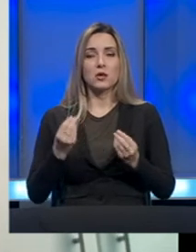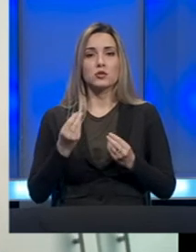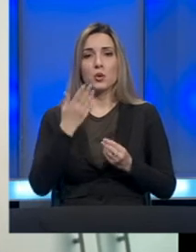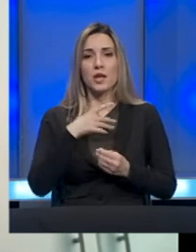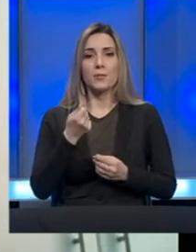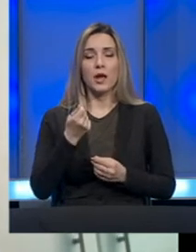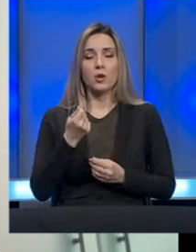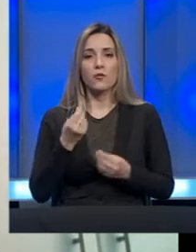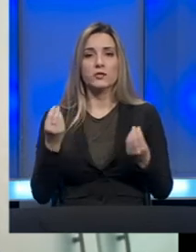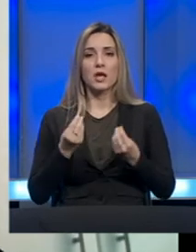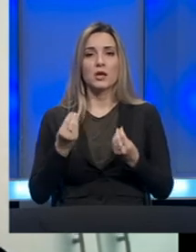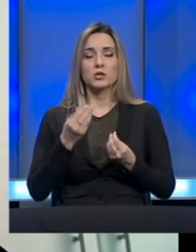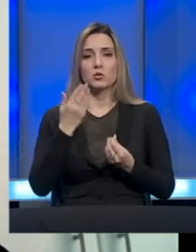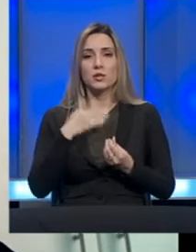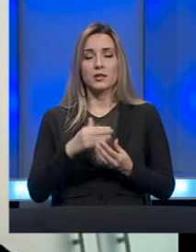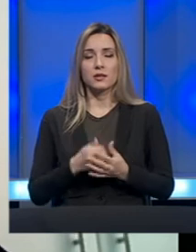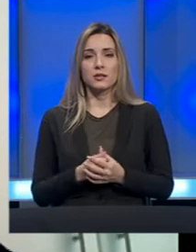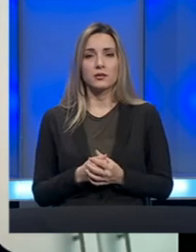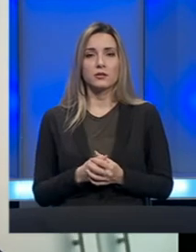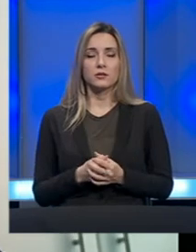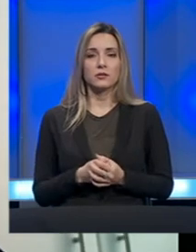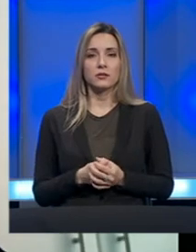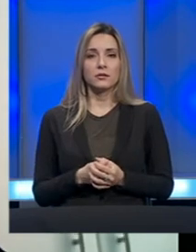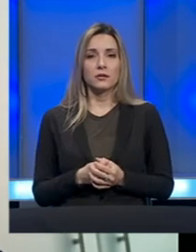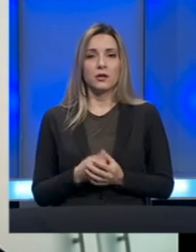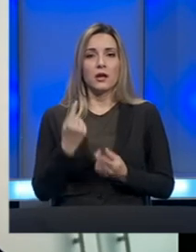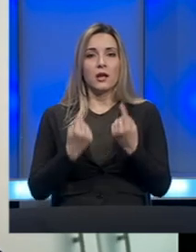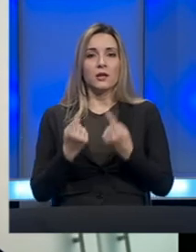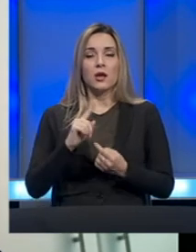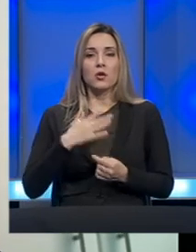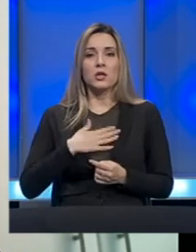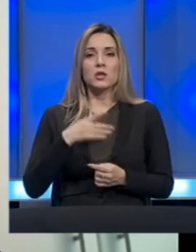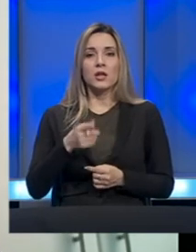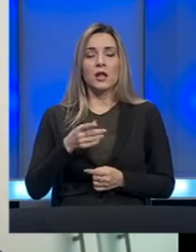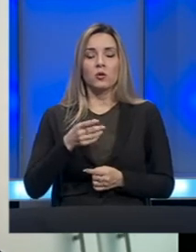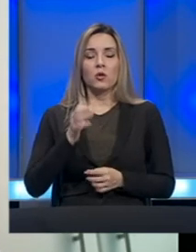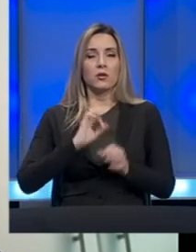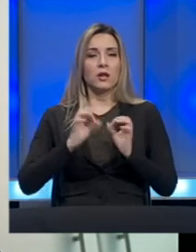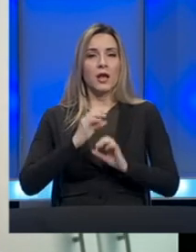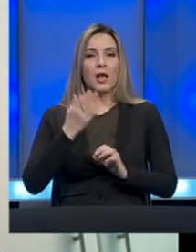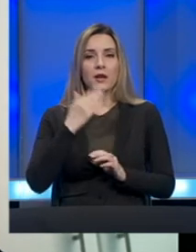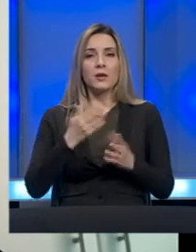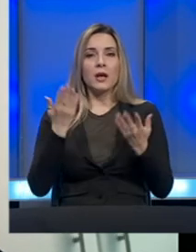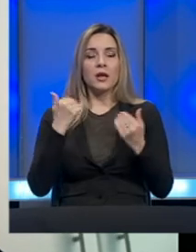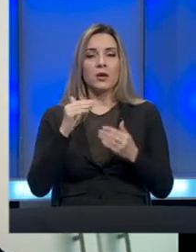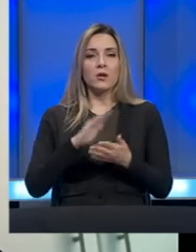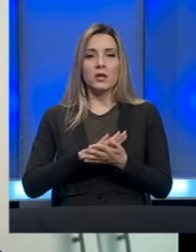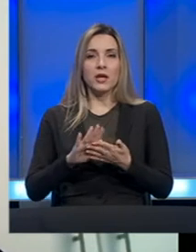novca ili zato što, jeli, neko ne želi da tog lijeka nema, nego jednostavno